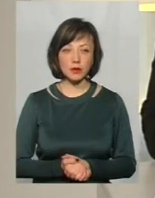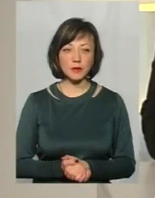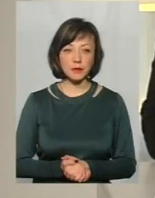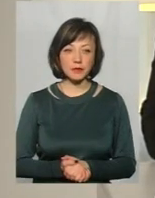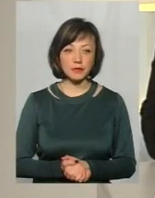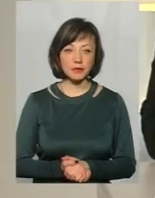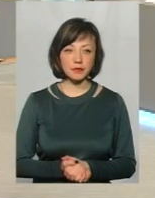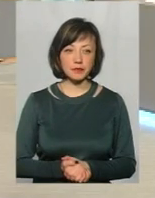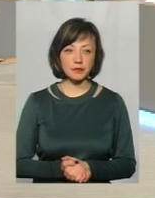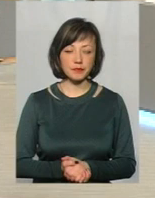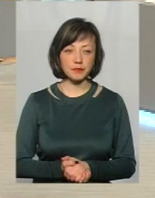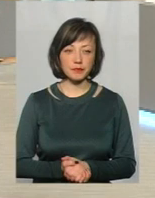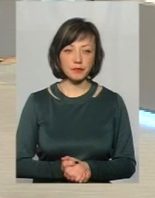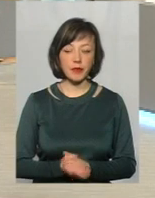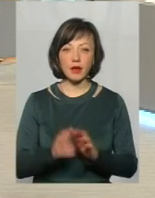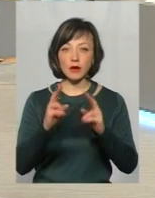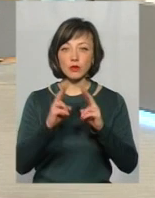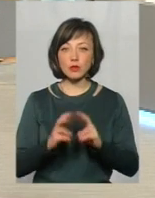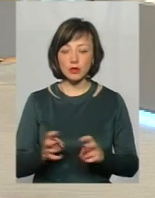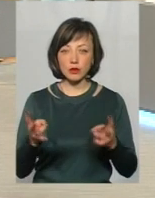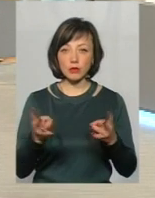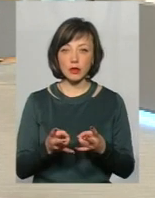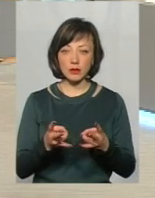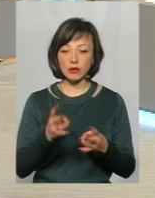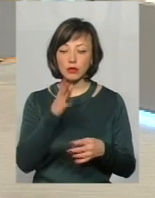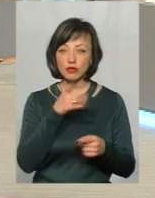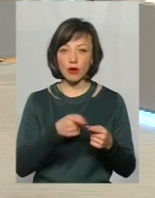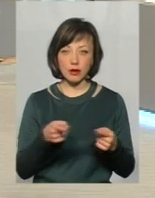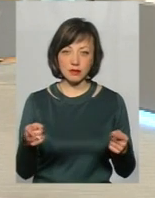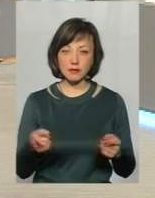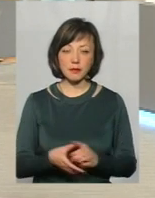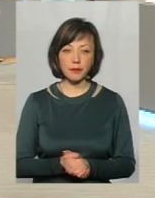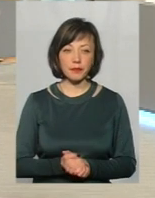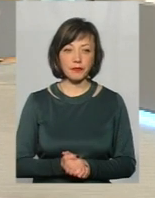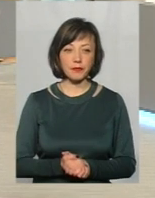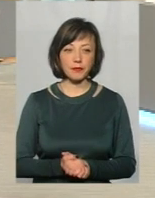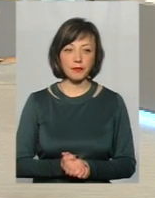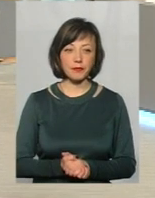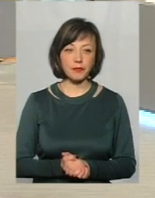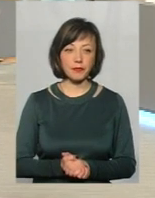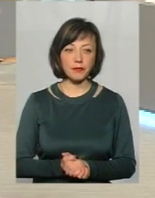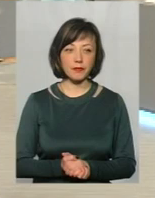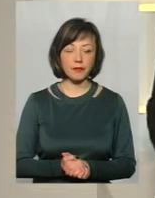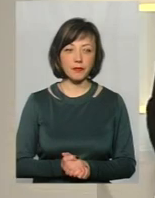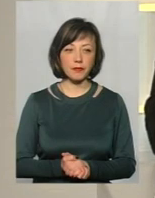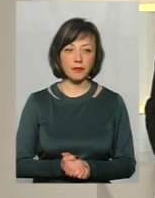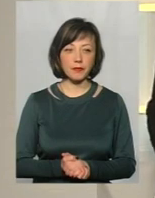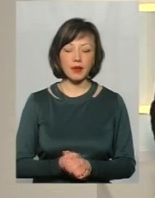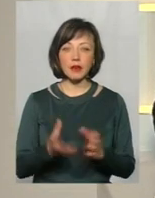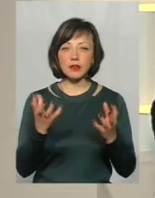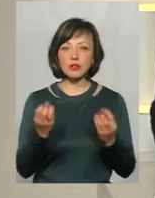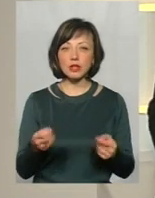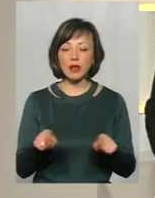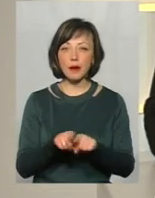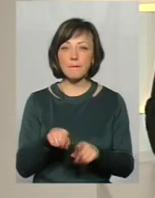певні фізичні процеси. Дослідження необхідно певний час, так що це трошки поінакшу. Добре, ще таке питання.